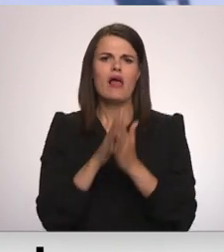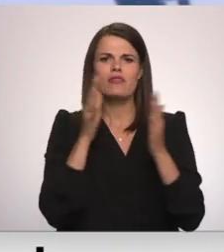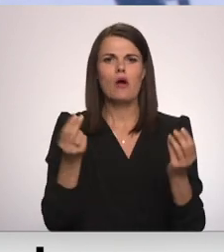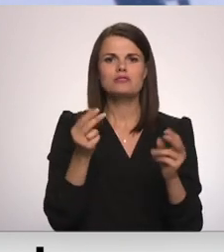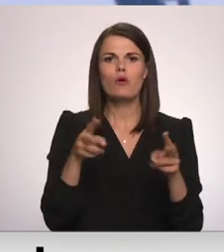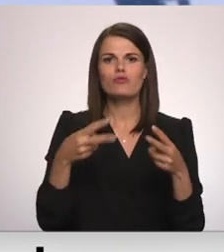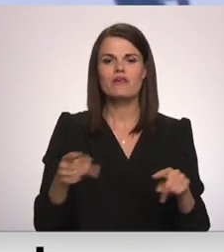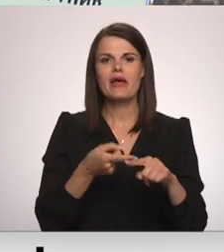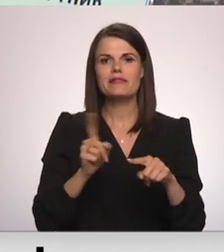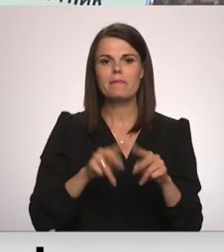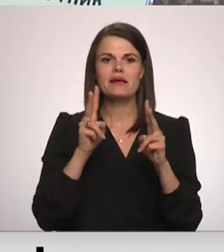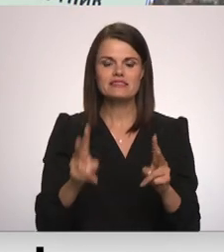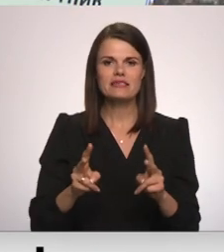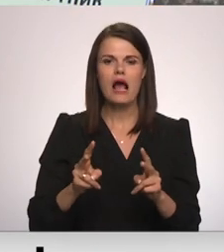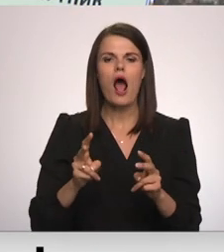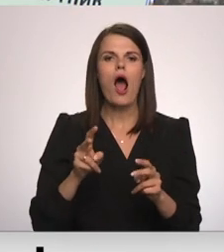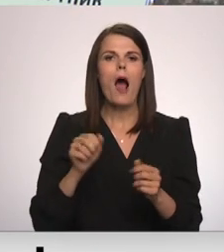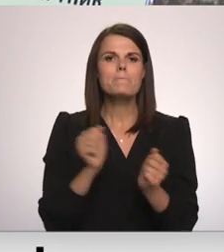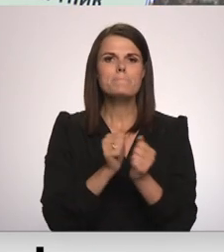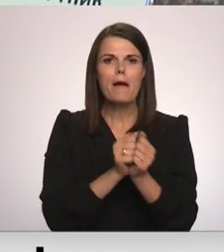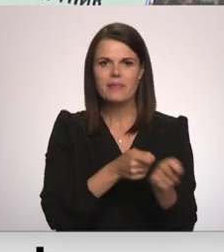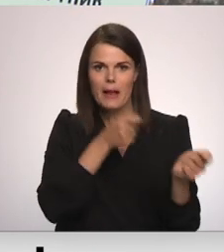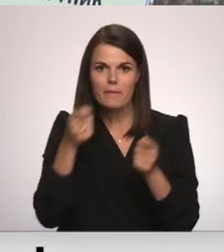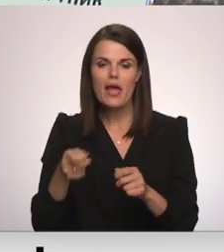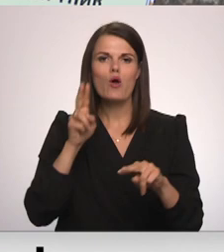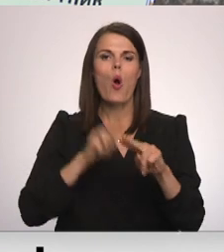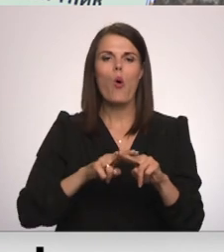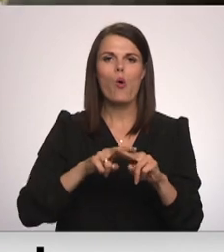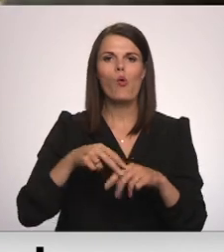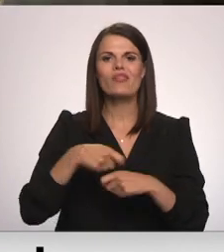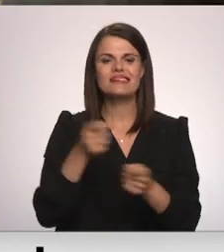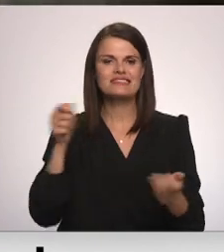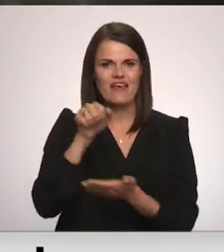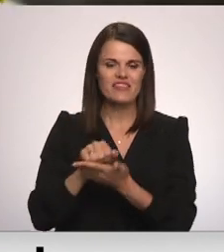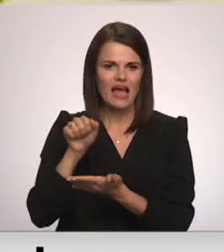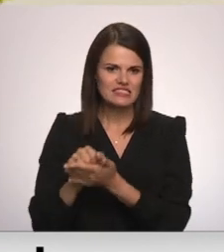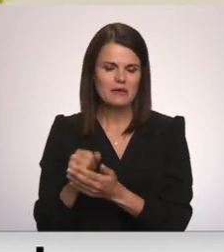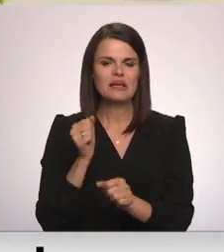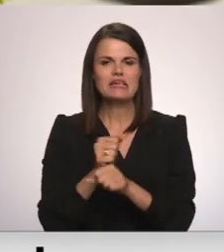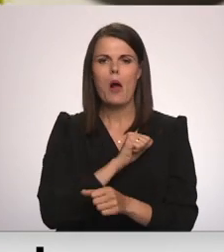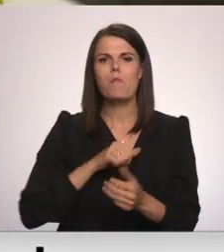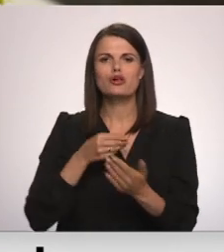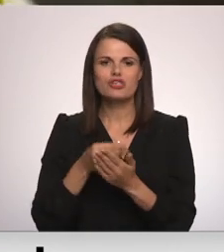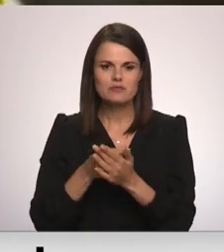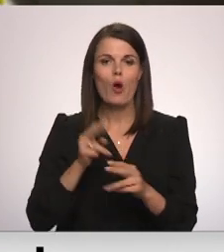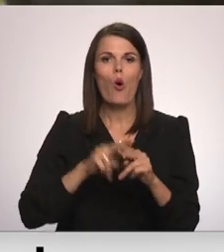jo papīri piegādātājs un izdevniecības strādājas par pašizmaksu, bet ilustrāciju autori savus darbus ziedojusi.